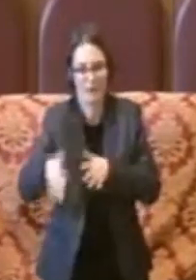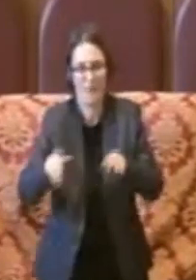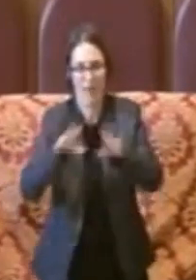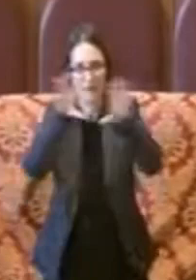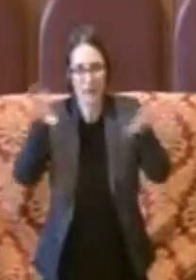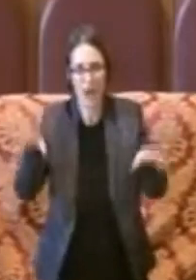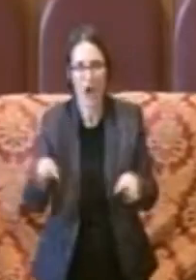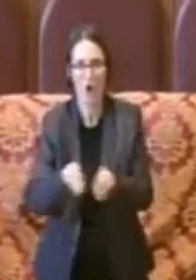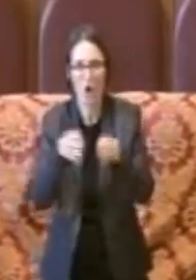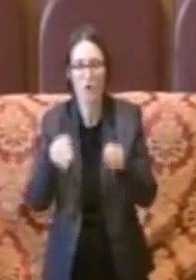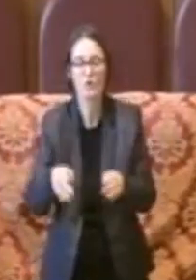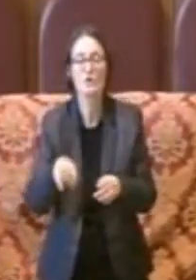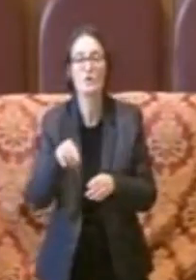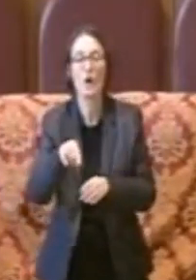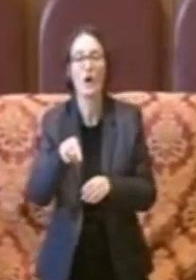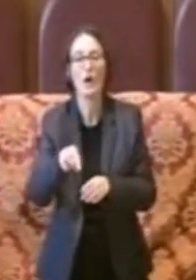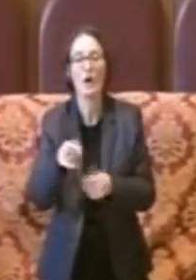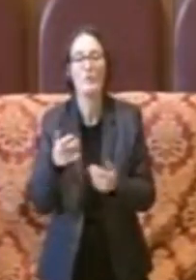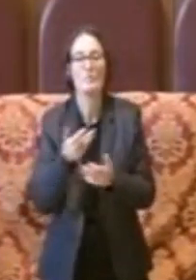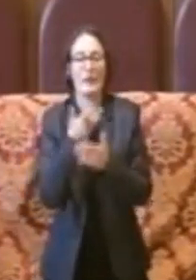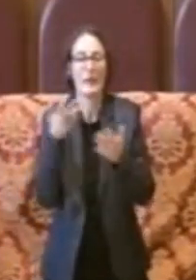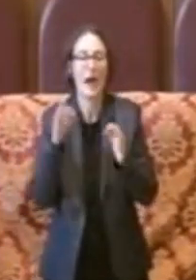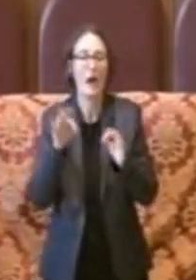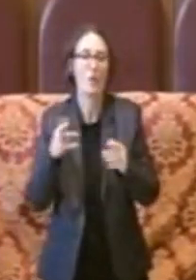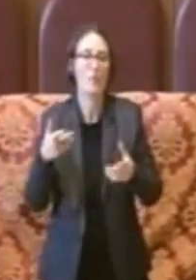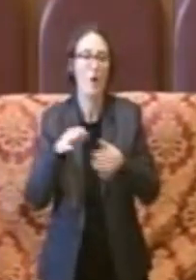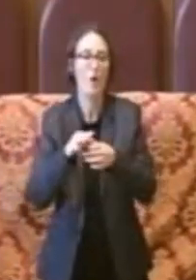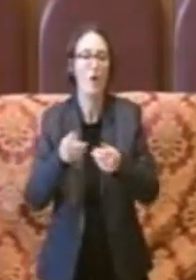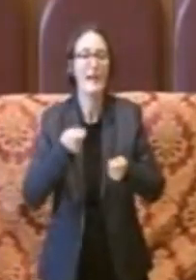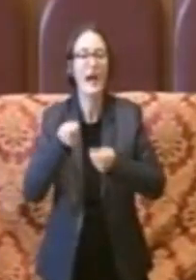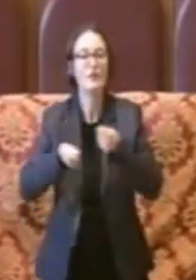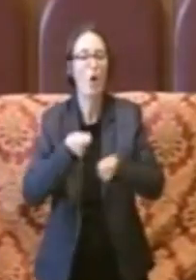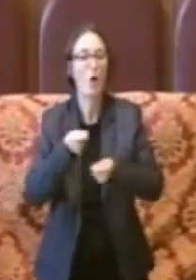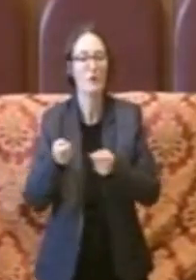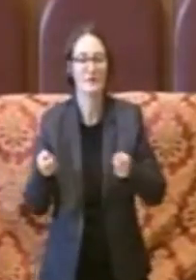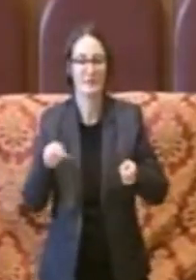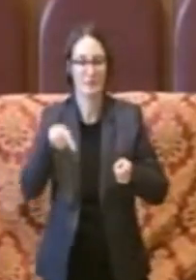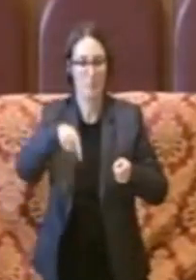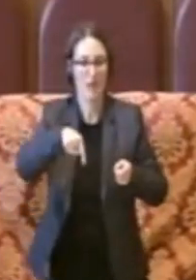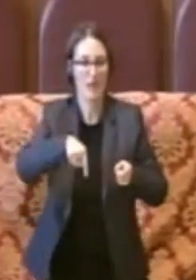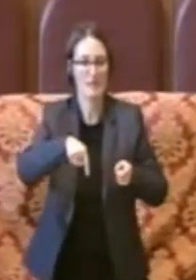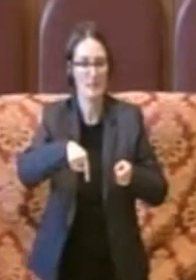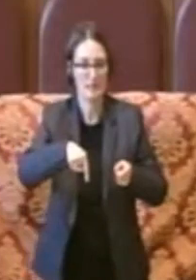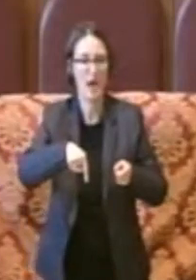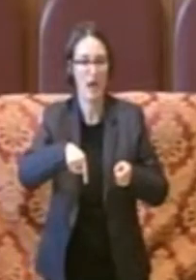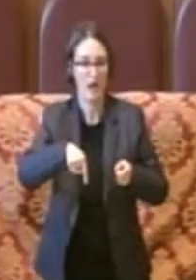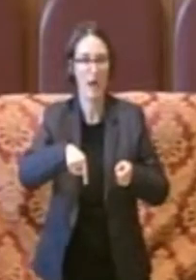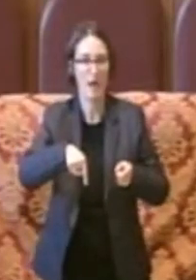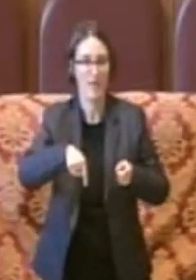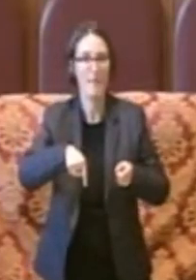spesa corrente, insomma nell'aumento per così dire della